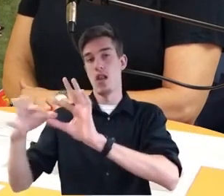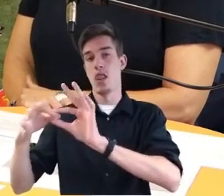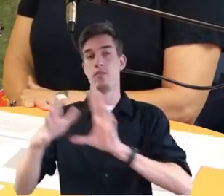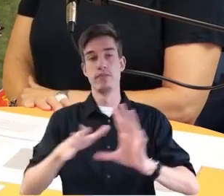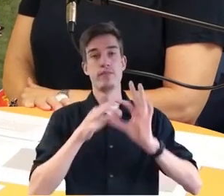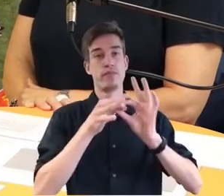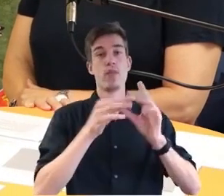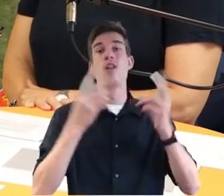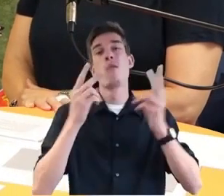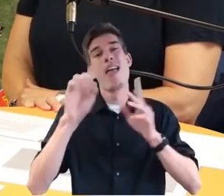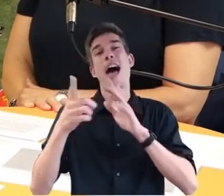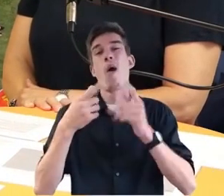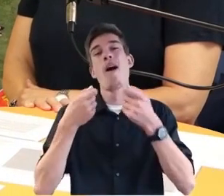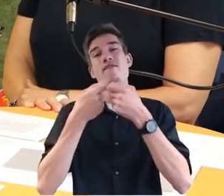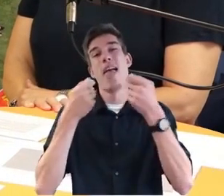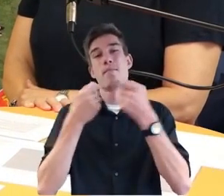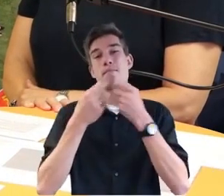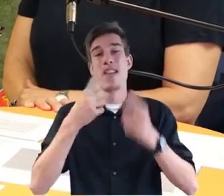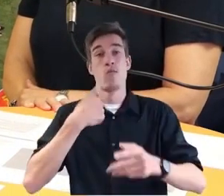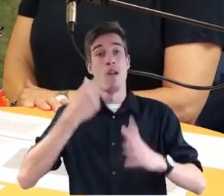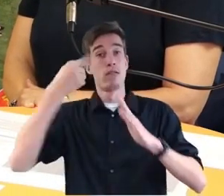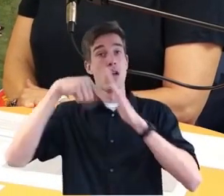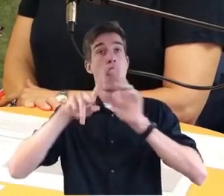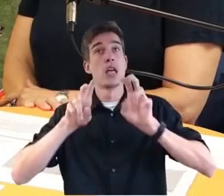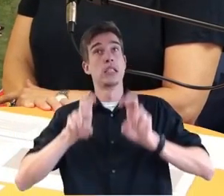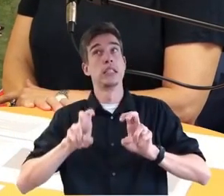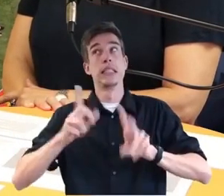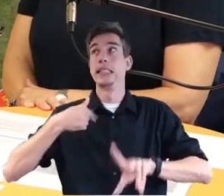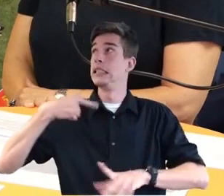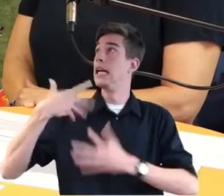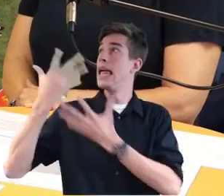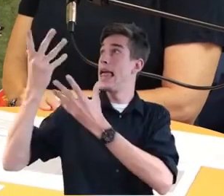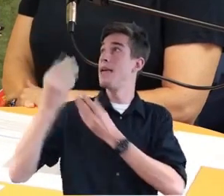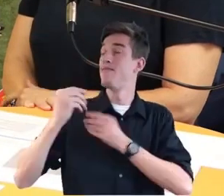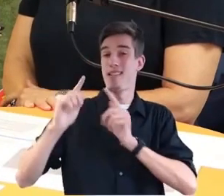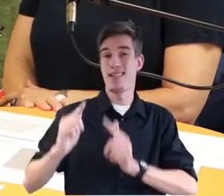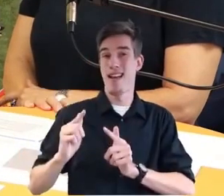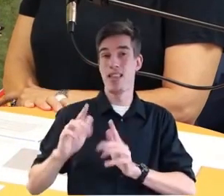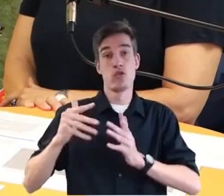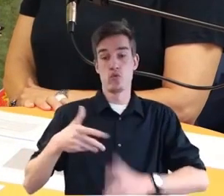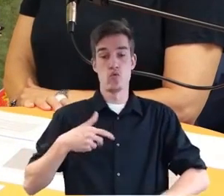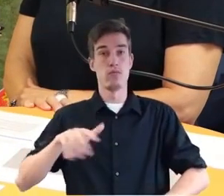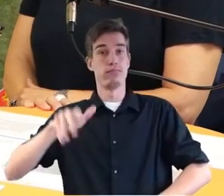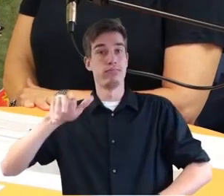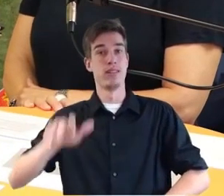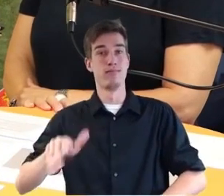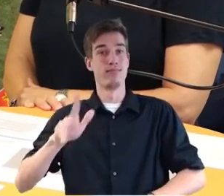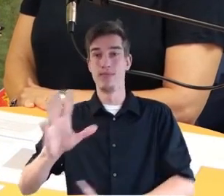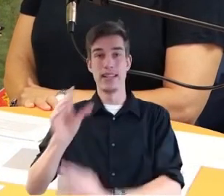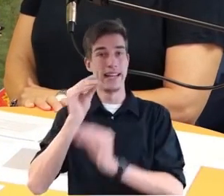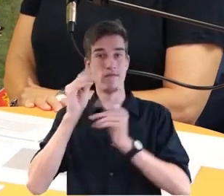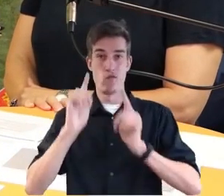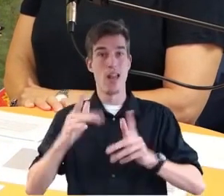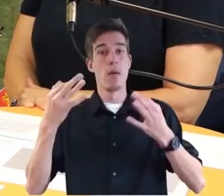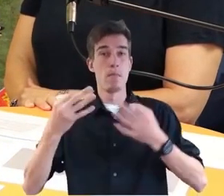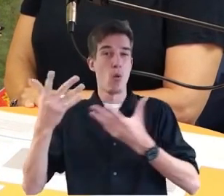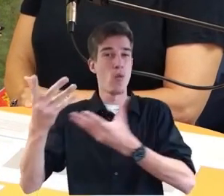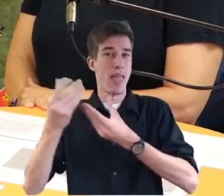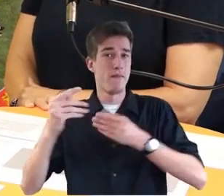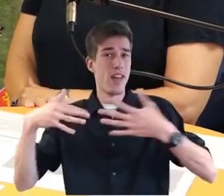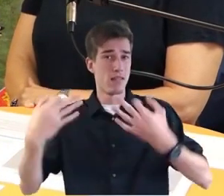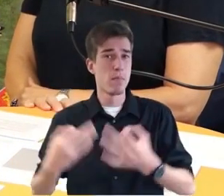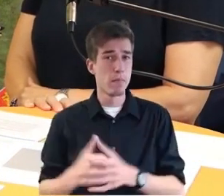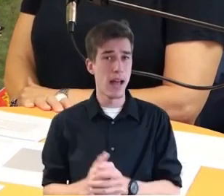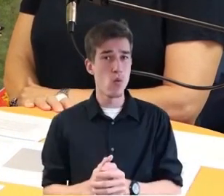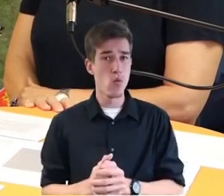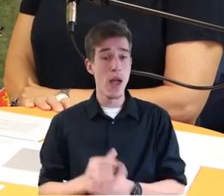Mobilfunkverbindung. Also wer im Keller sitzt und keinen Mobilfunkempfang hat, der hat im Zweifel dann auch keinen Empfang für diese Warmmeldung. Aber das, was wir in der Hand